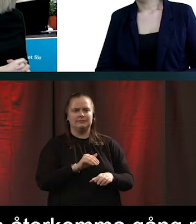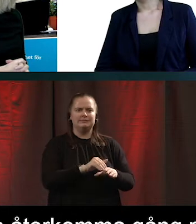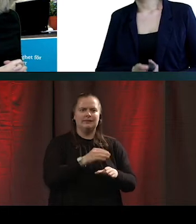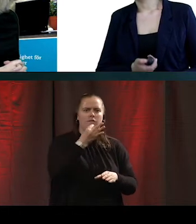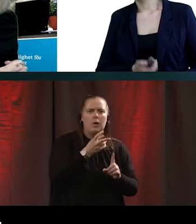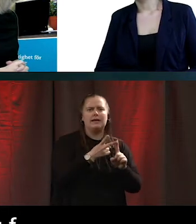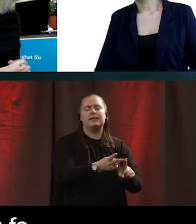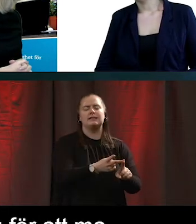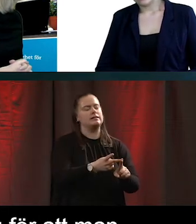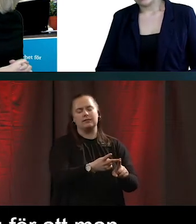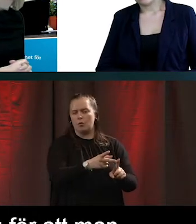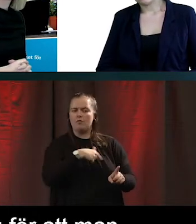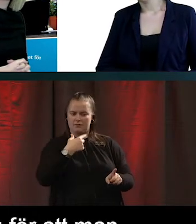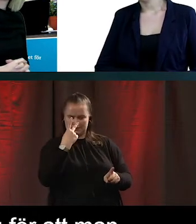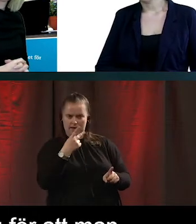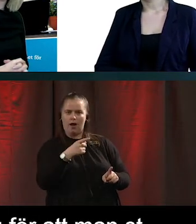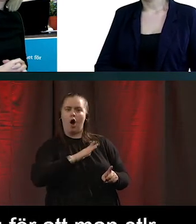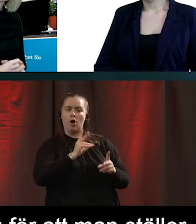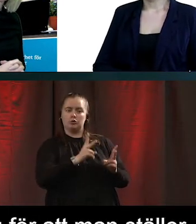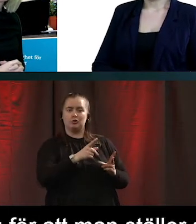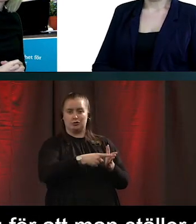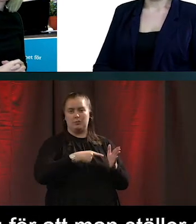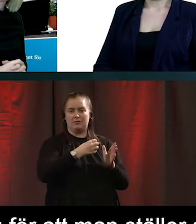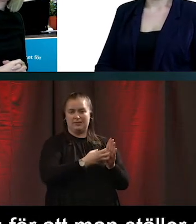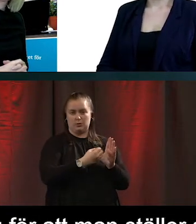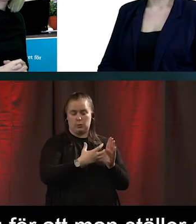ser vi också kommer kunna öka självständigheten hos seniorerna.